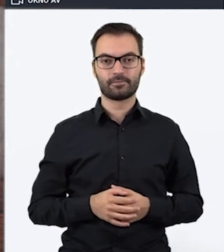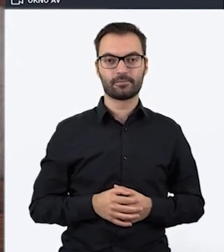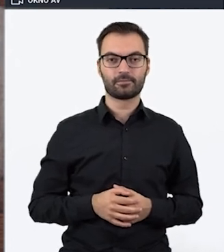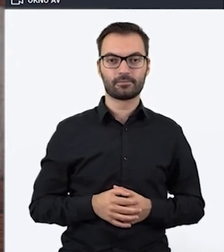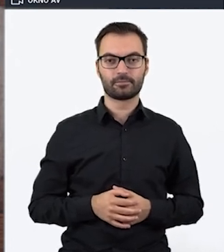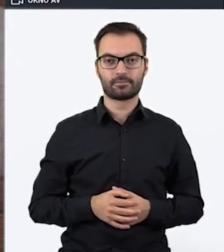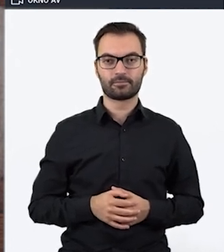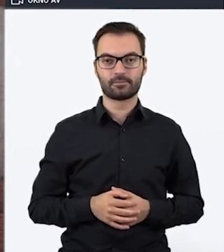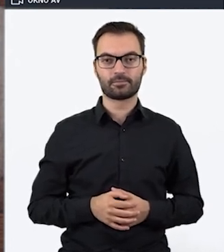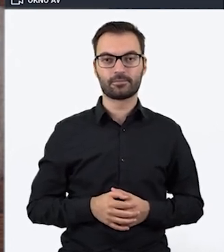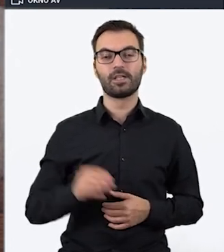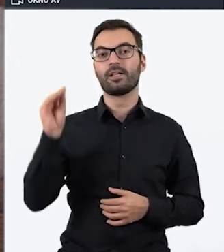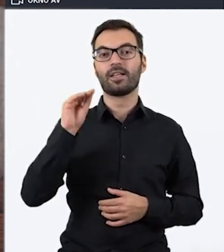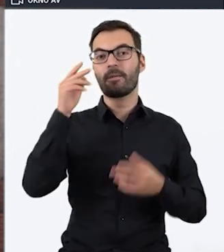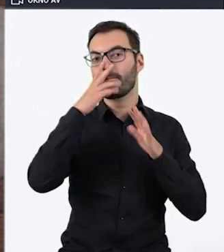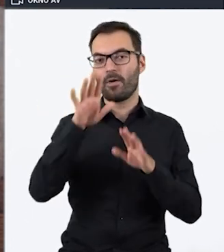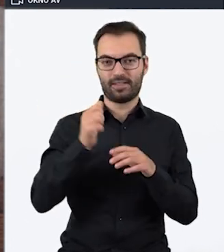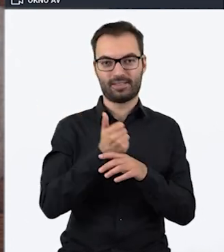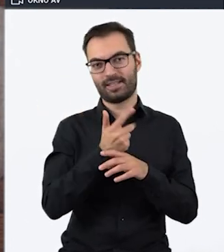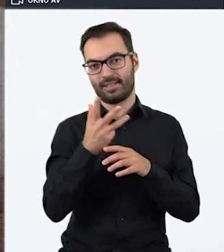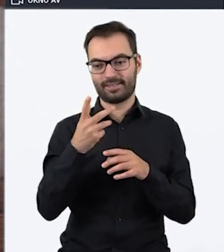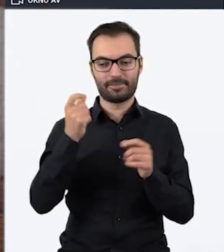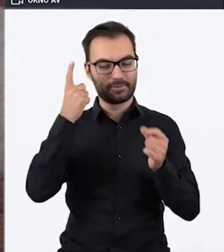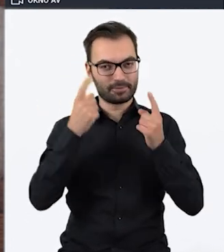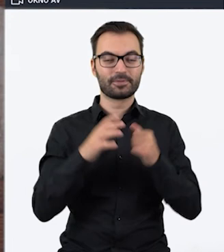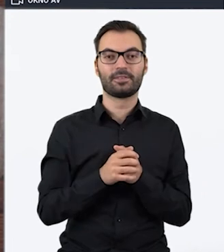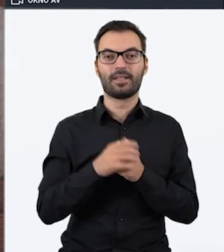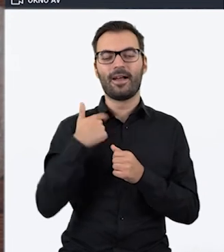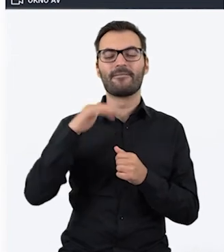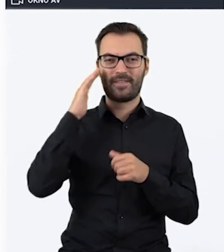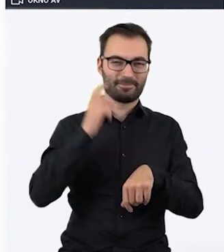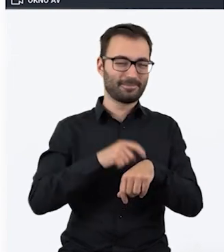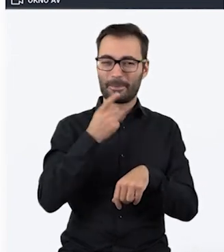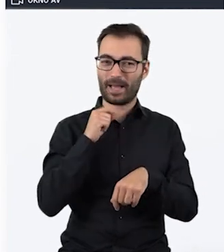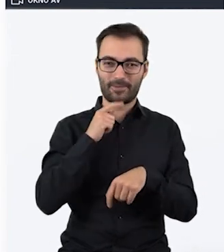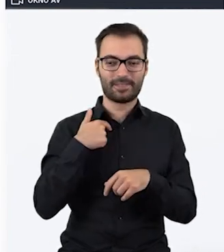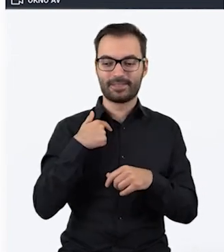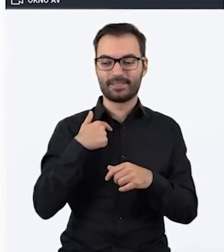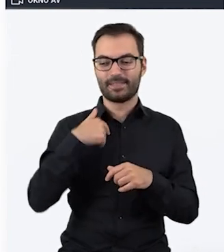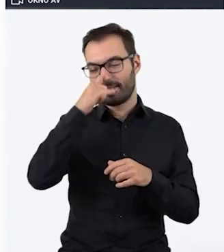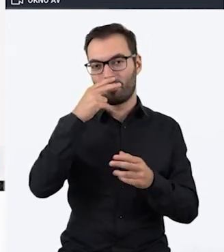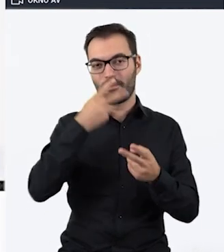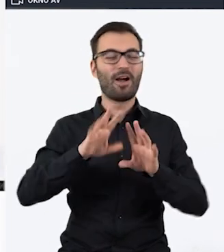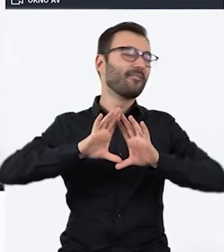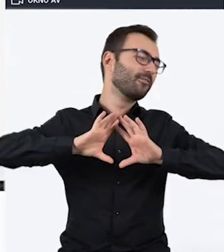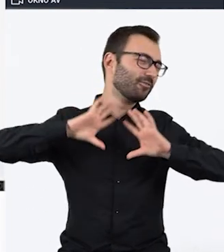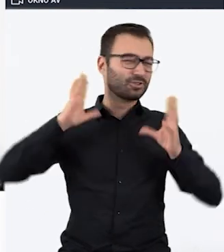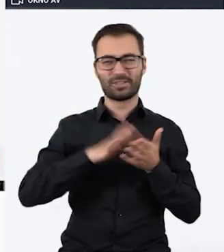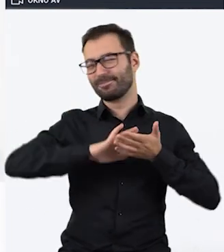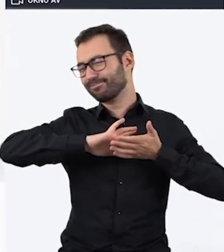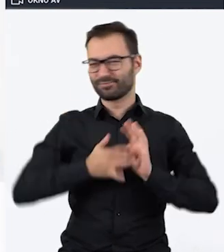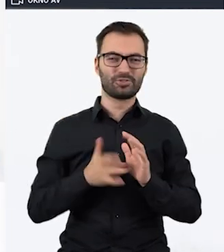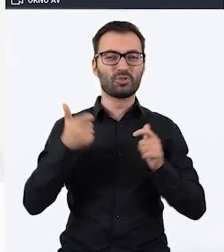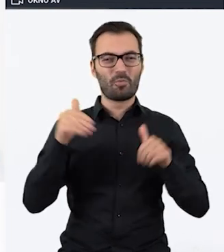i jeszcze pokażę kilka rzeczy. Zdaję sobie sprawę, że mamy mało czasu i ja nie pokażę wszystkich możliwości Geniali,